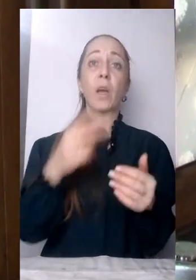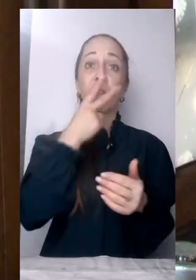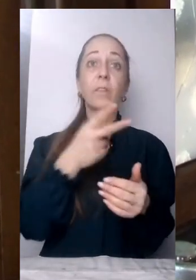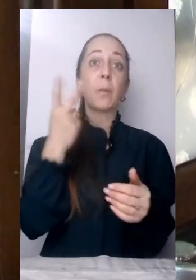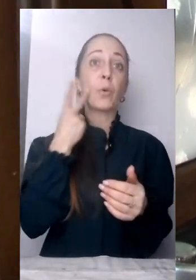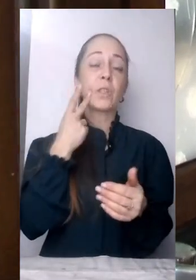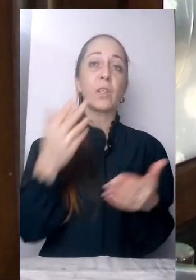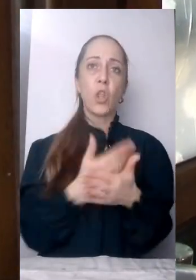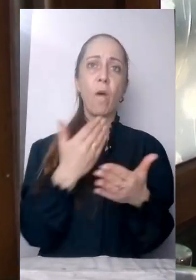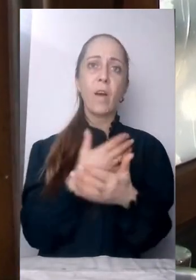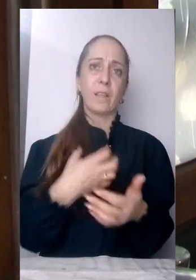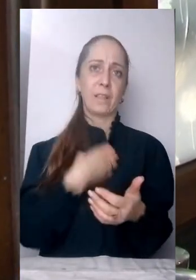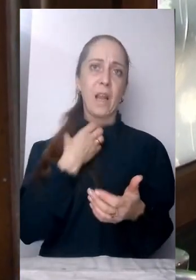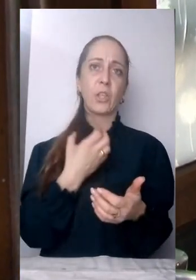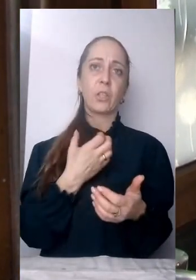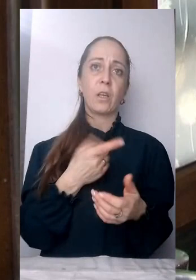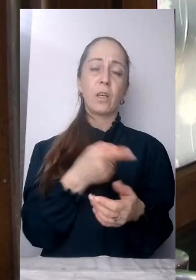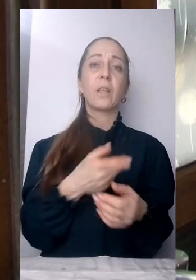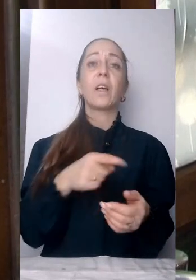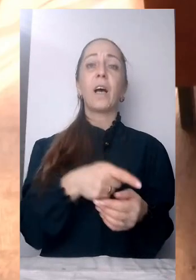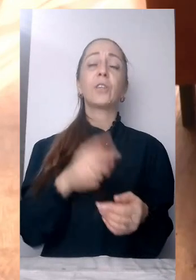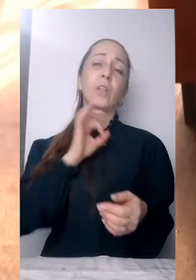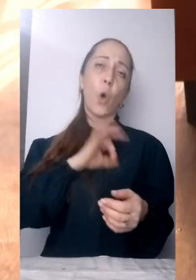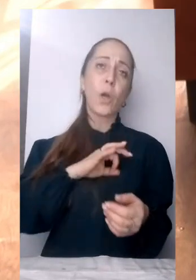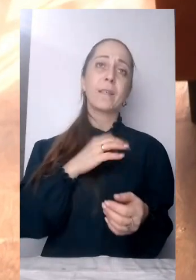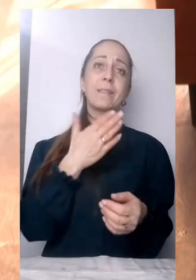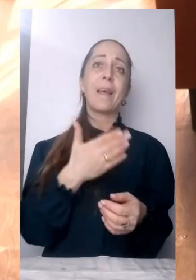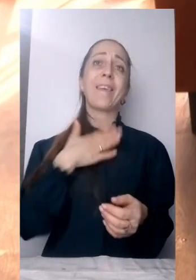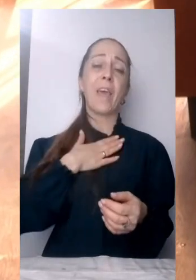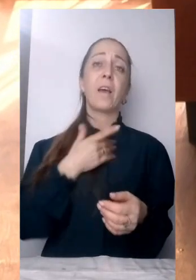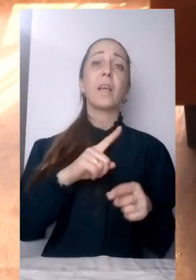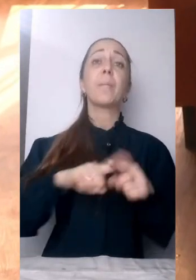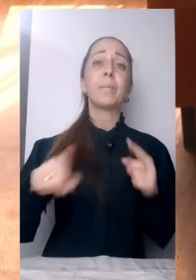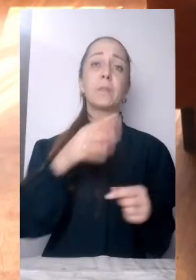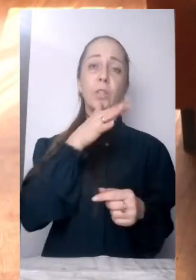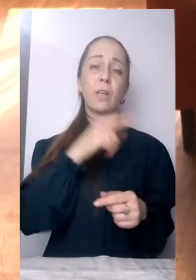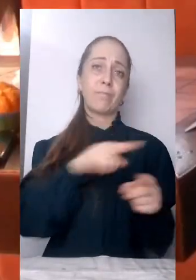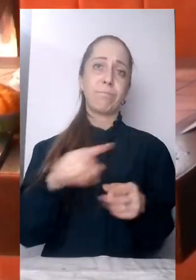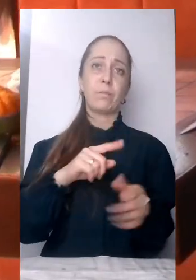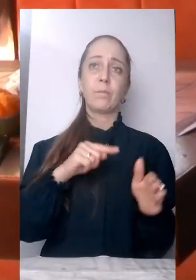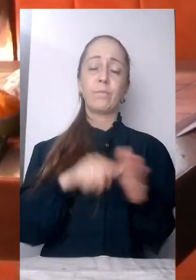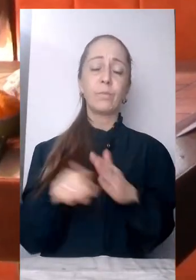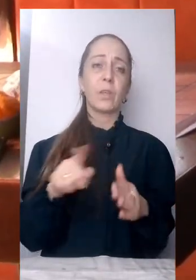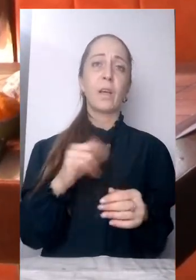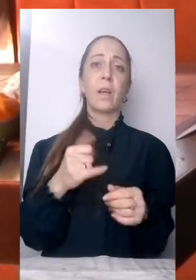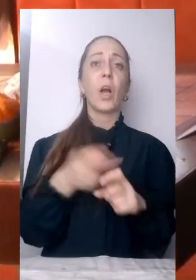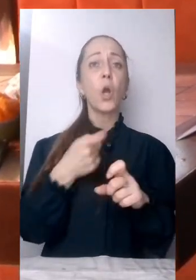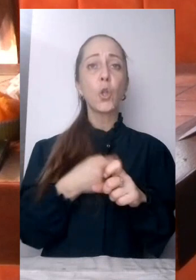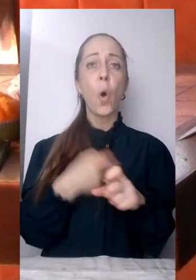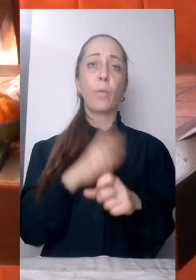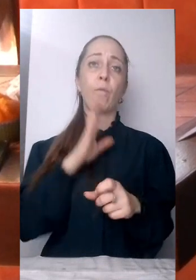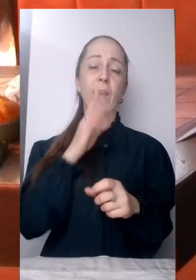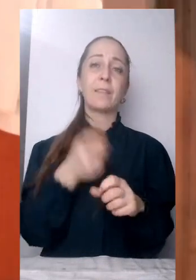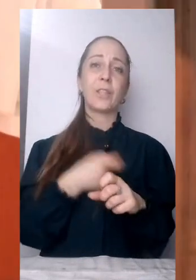А так ти тут корисний і час швидше біжить. Із восьмої ранку чистить картоплю Алла Волошина. Каже, як тільки почула, що